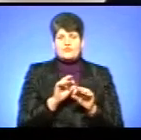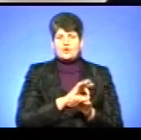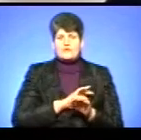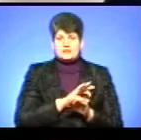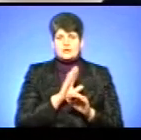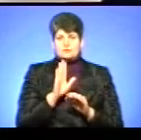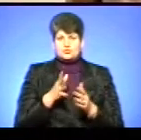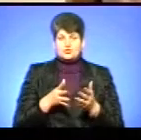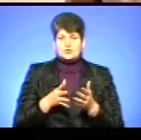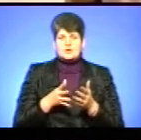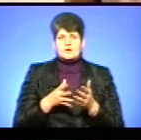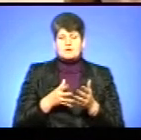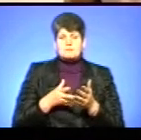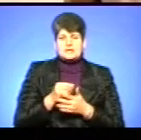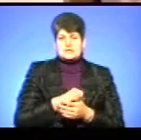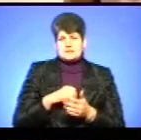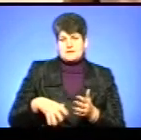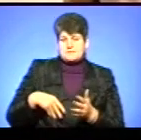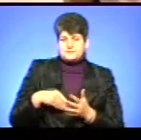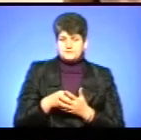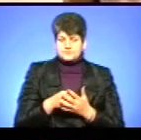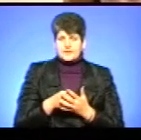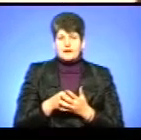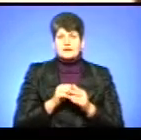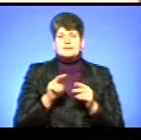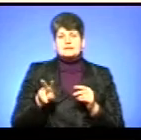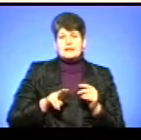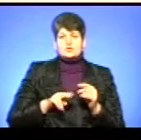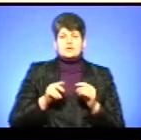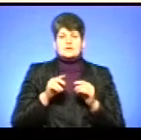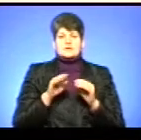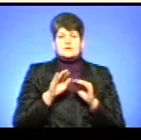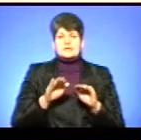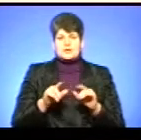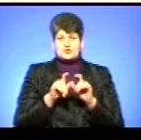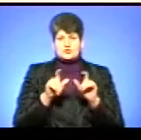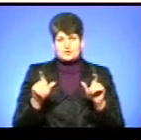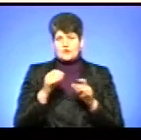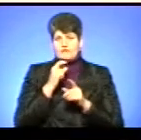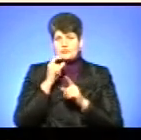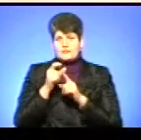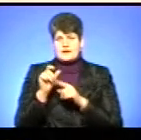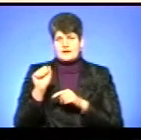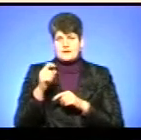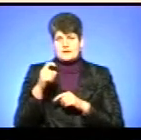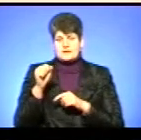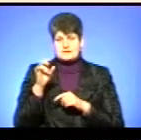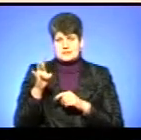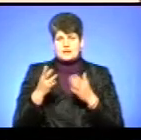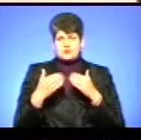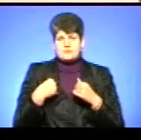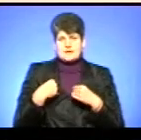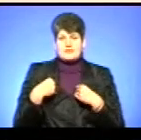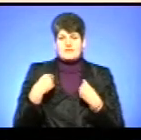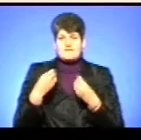будемо плачувати ті кошти. Директор дитячого садочка номер 20 Марія Босюк відповідає Анні Хасан. Якщо би я давала